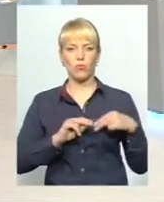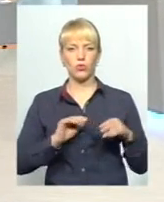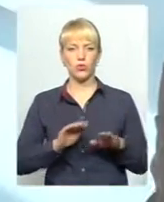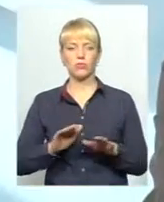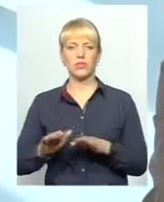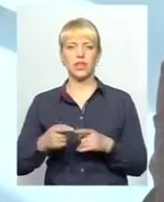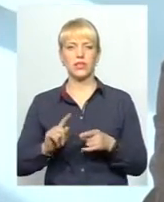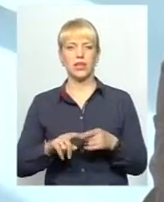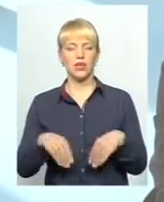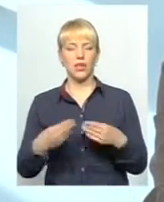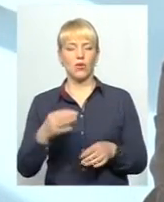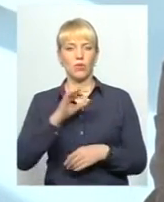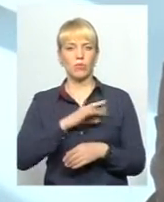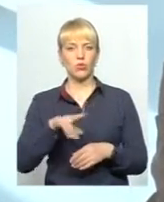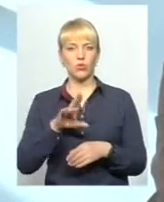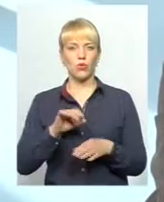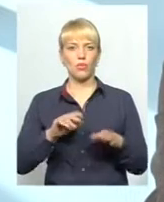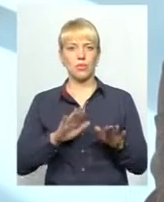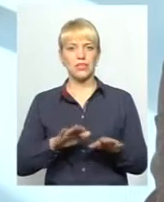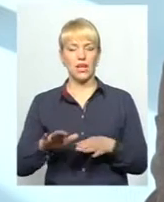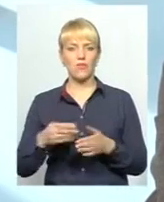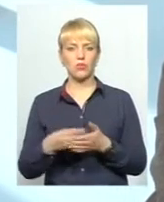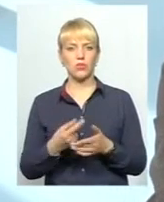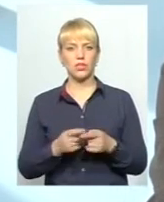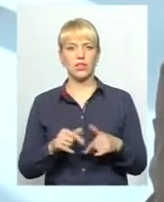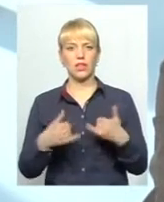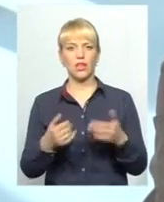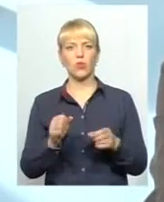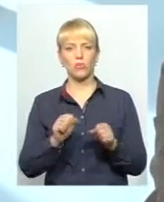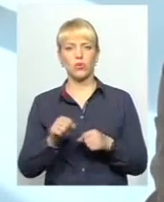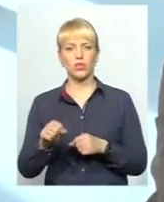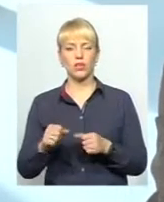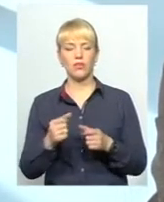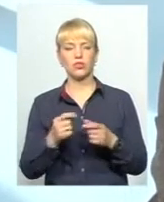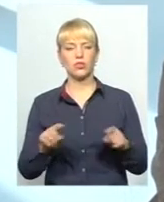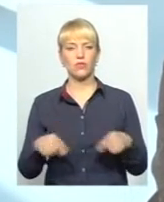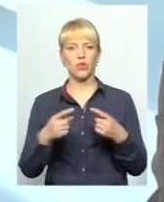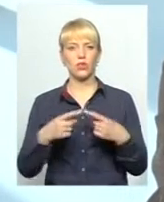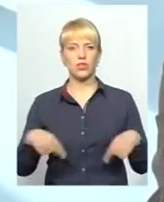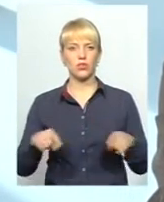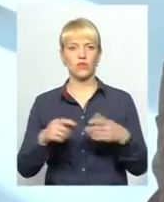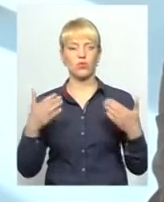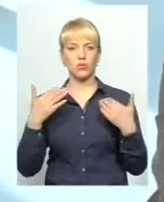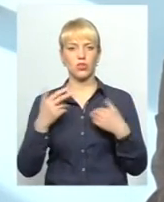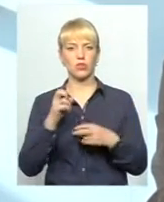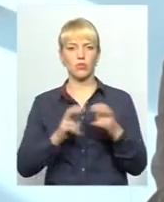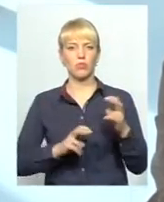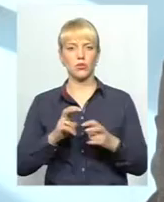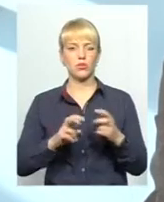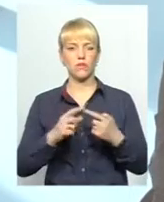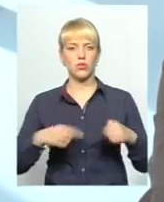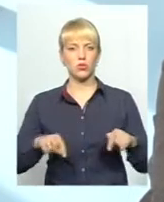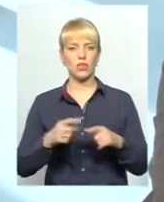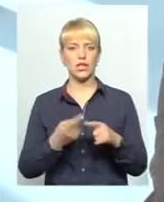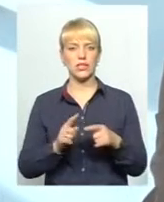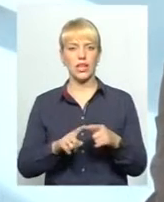це дало прибуток до місцевих бюджетів, це дало можливість створення як зон відпочинку, так і промислових зон. І, в принципі,